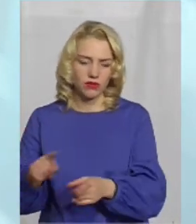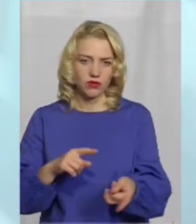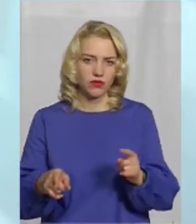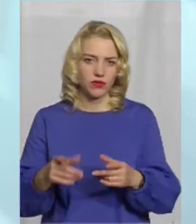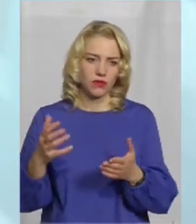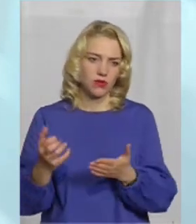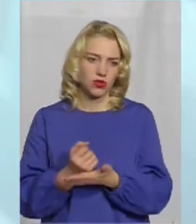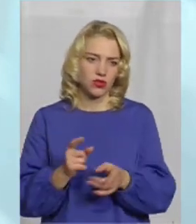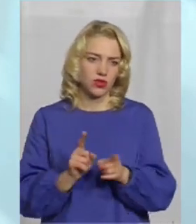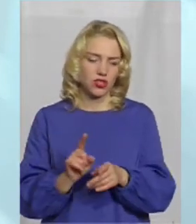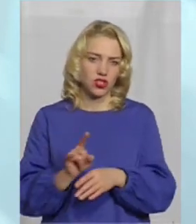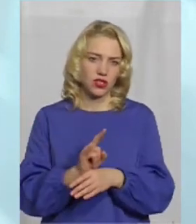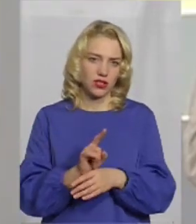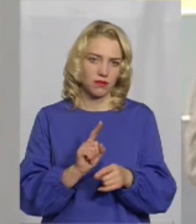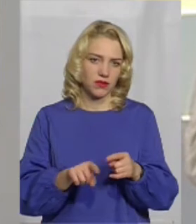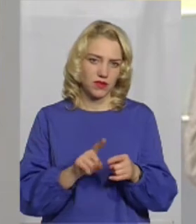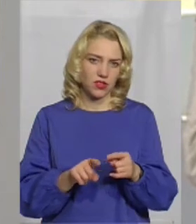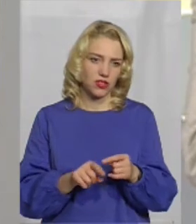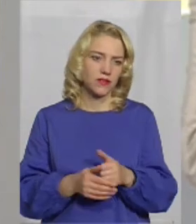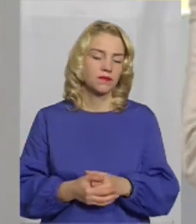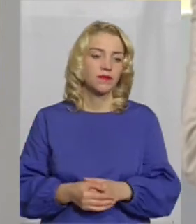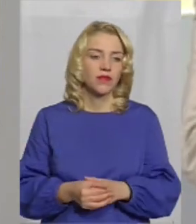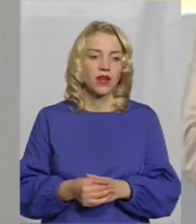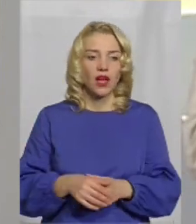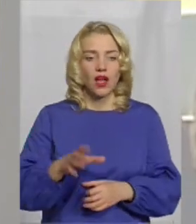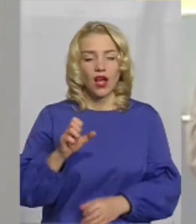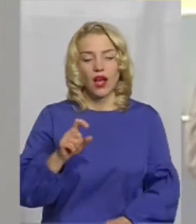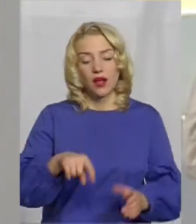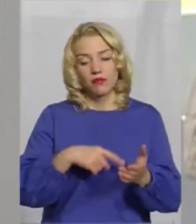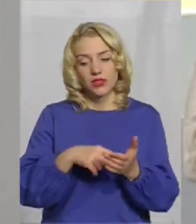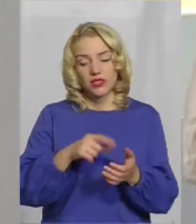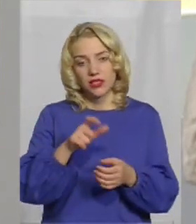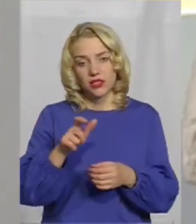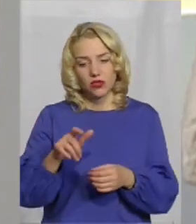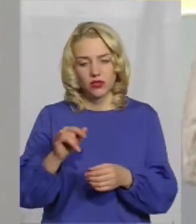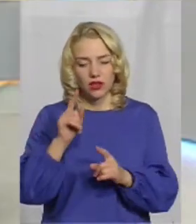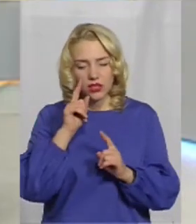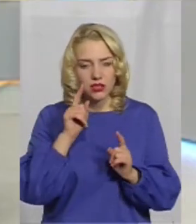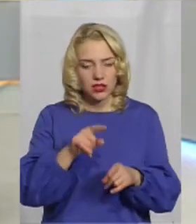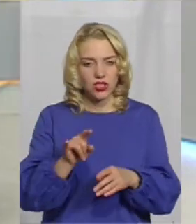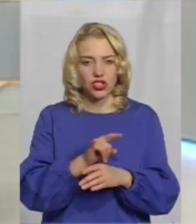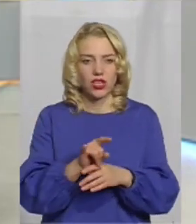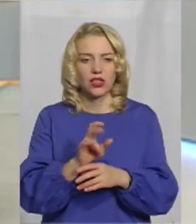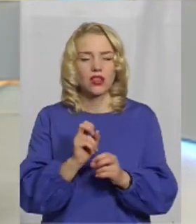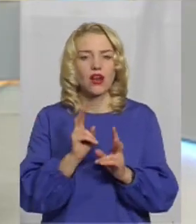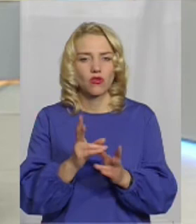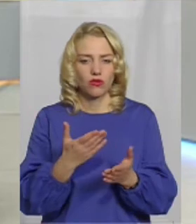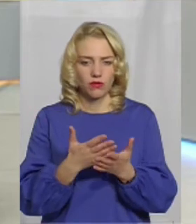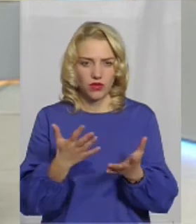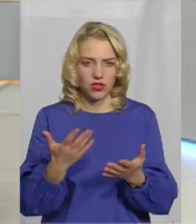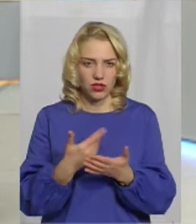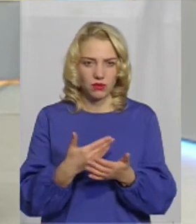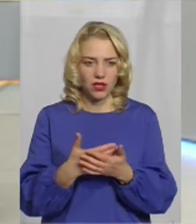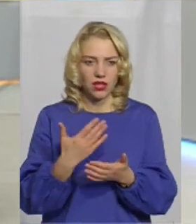і таким чином шахраїв. А серед міських жителів на кого більше націлені шахраї? Є якісь такі ознаки,